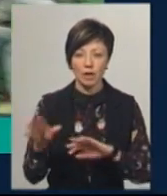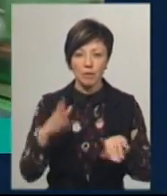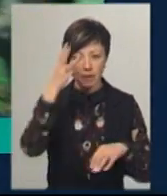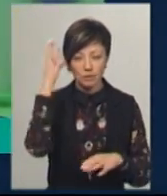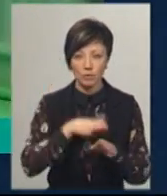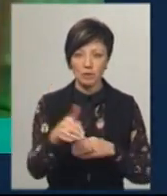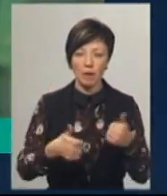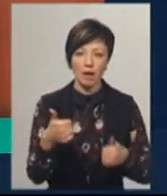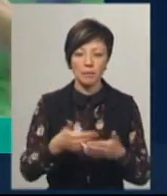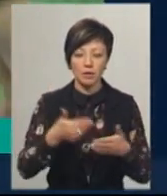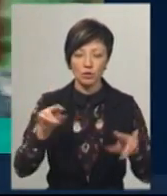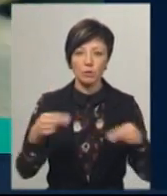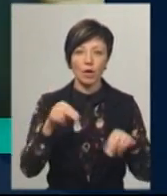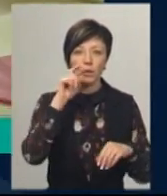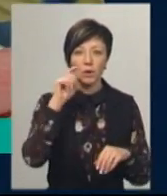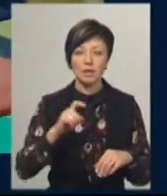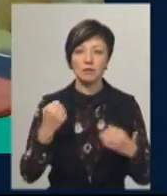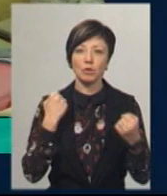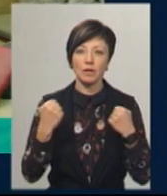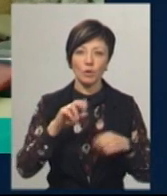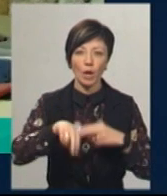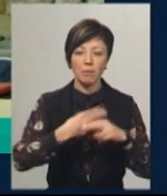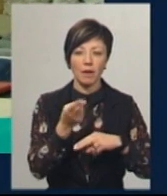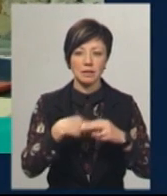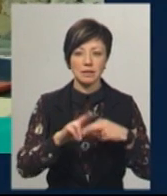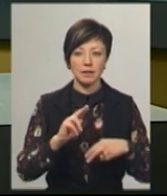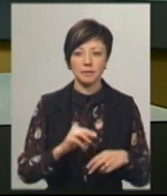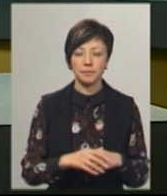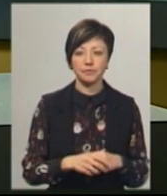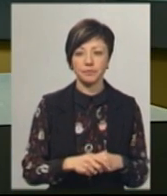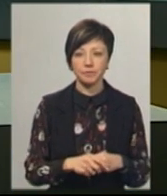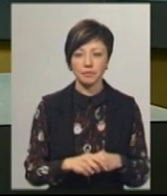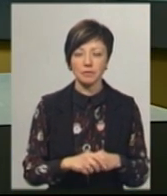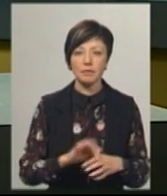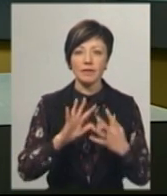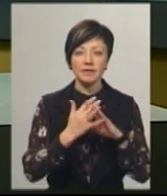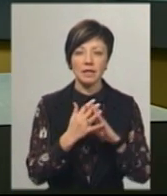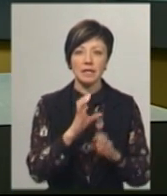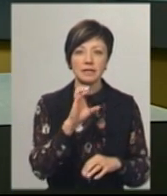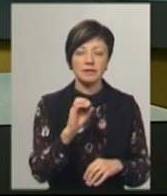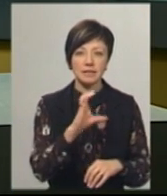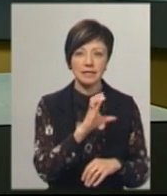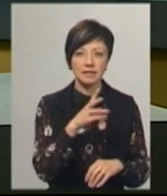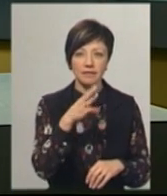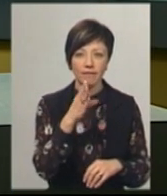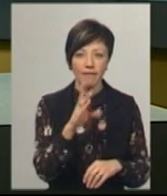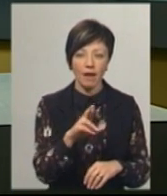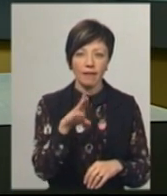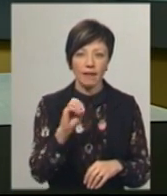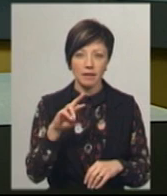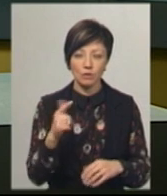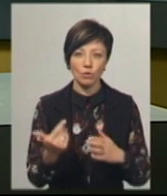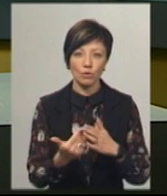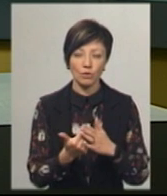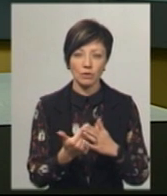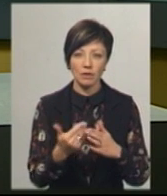змагання, які передують чемпіонату України зі спортивної гімнастики. У селі Святець Теофіпільського району новозбудована